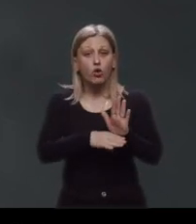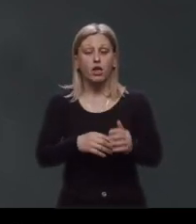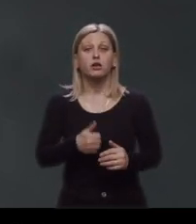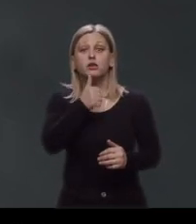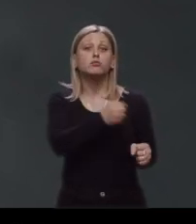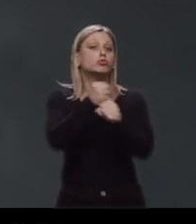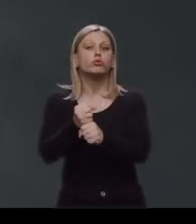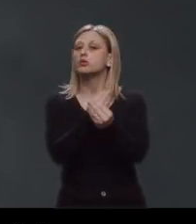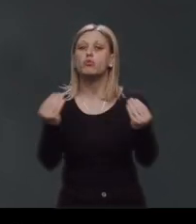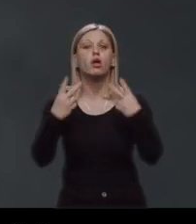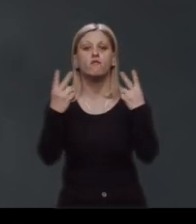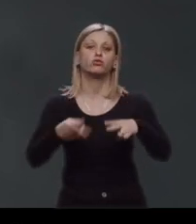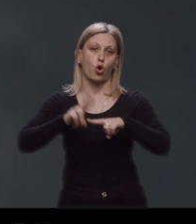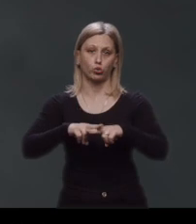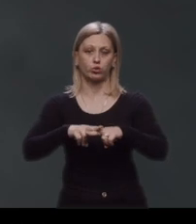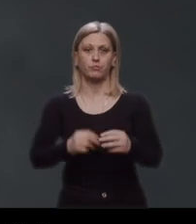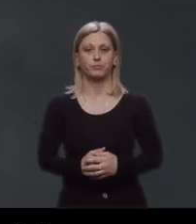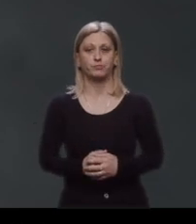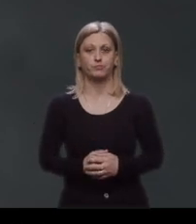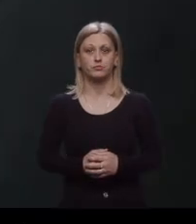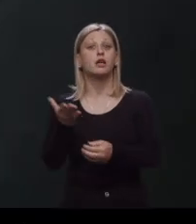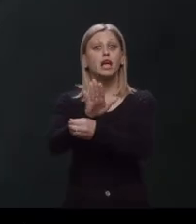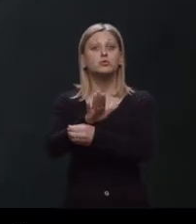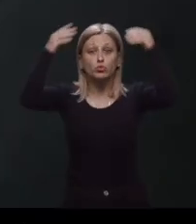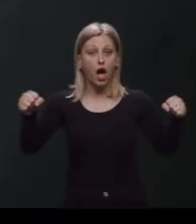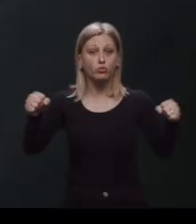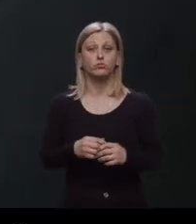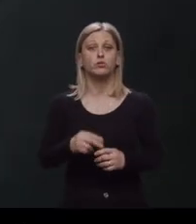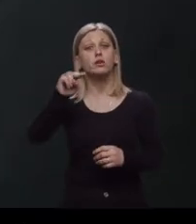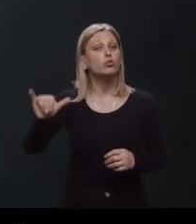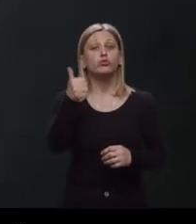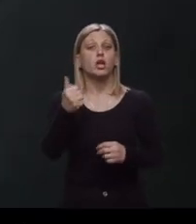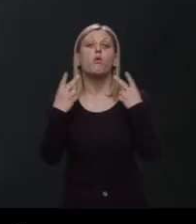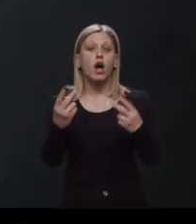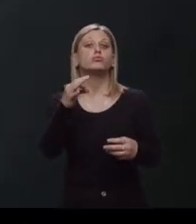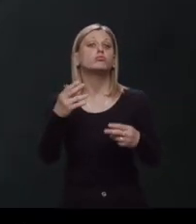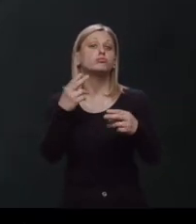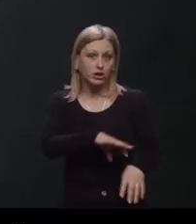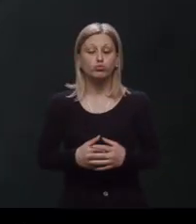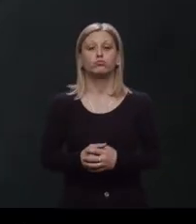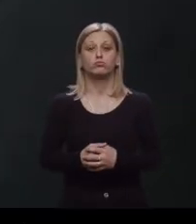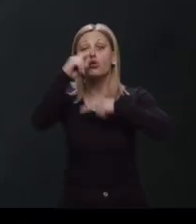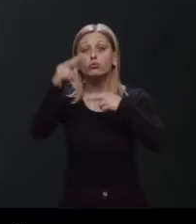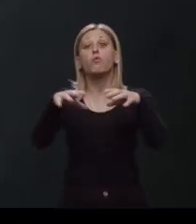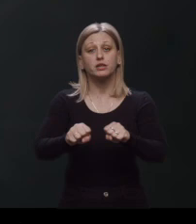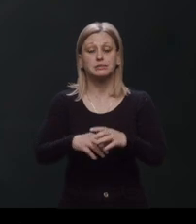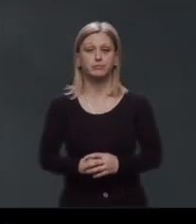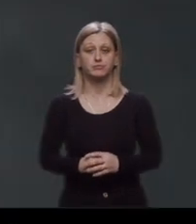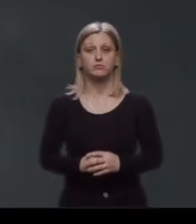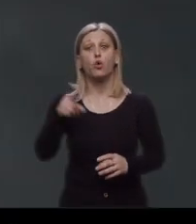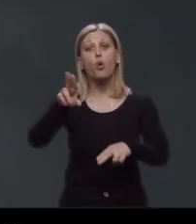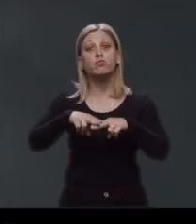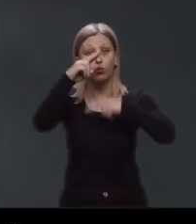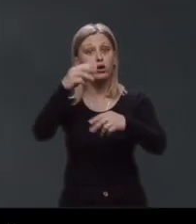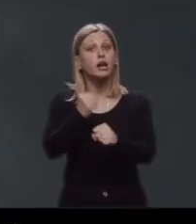zakone, a to nose mnoga valjne odruke. Zastupnici u Saboru imaju još jednu vrlo važnu zadaču, kontrolu vlasti.